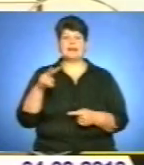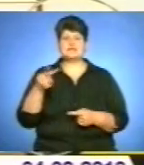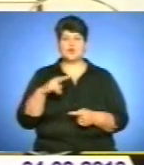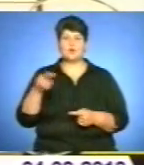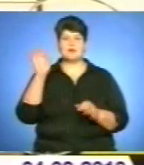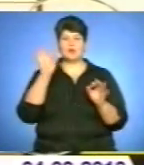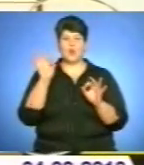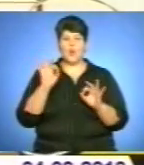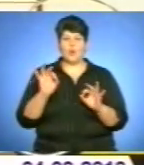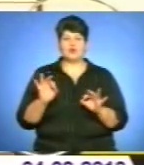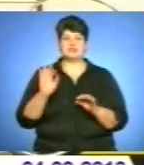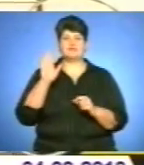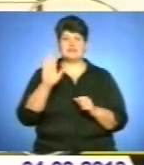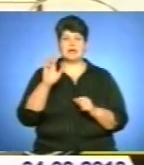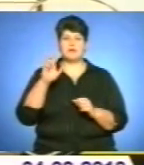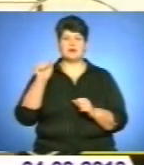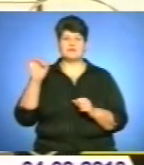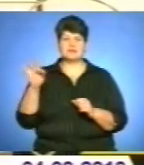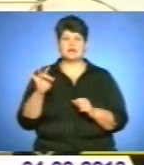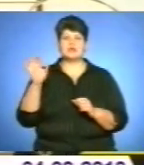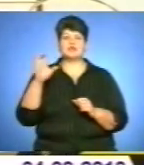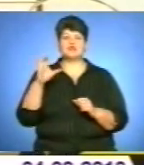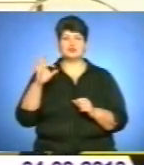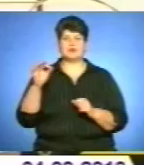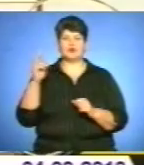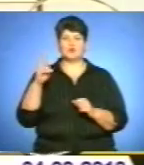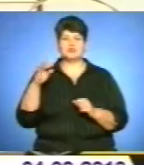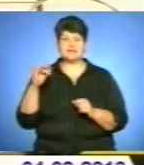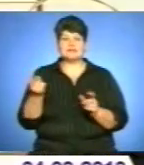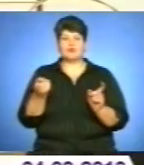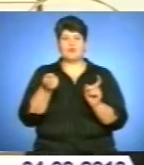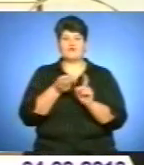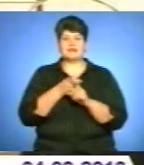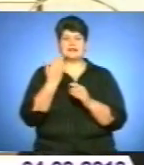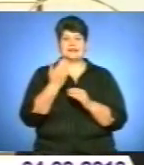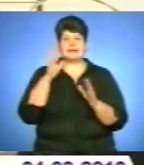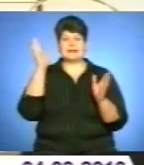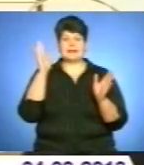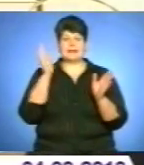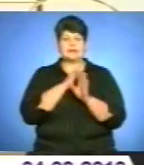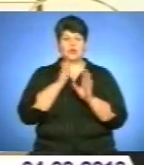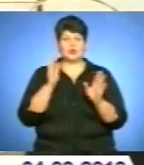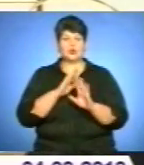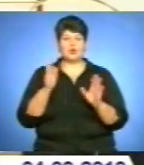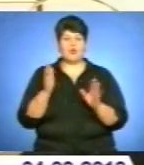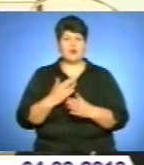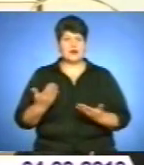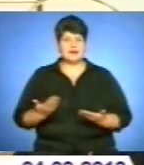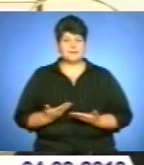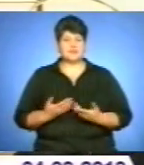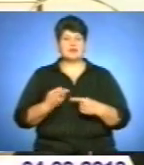Василя Барвінського і Соломії Крушеницького – це тісно пов'язані. Їхні долі – це важкий